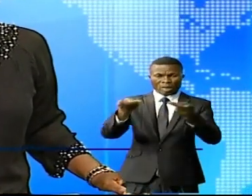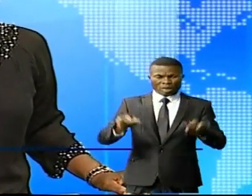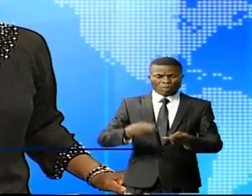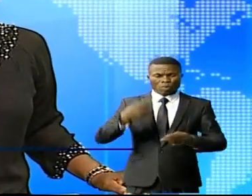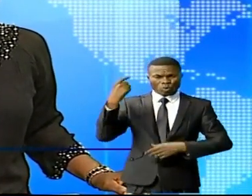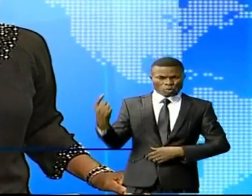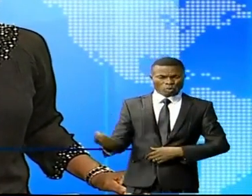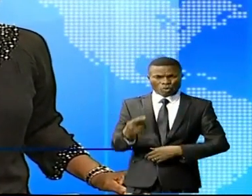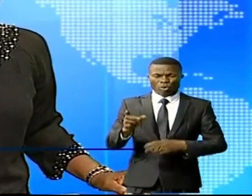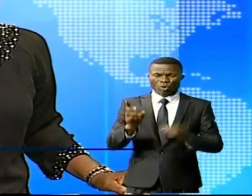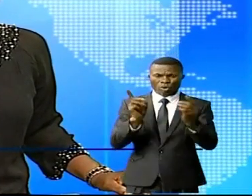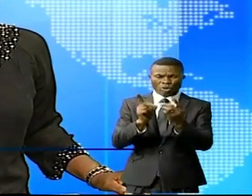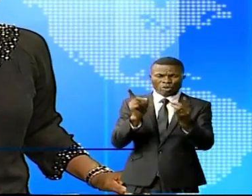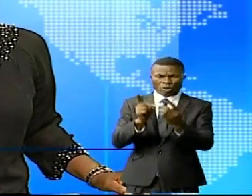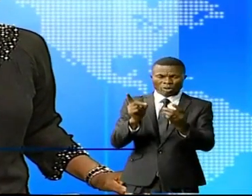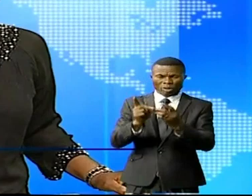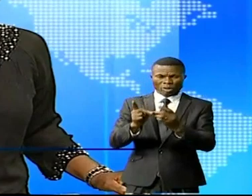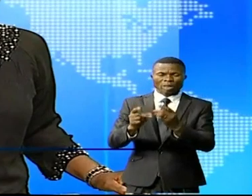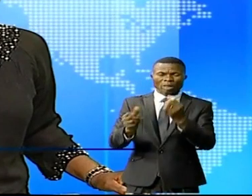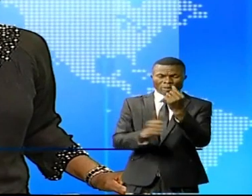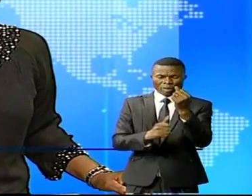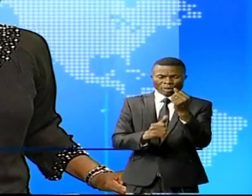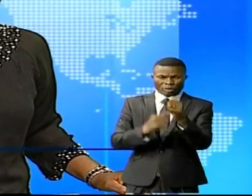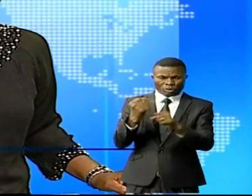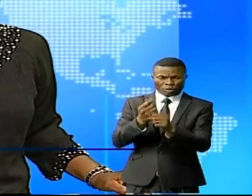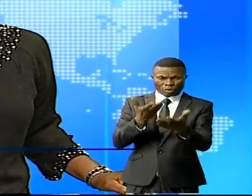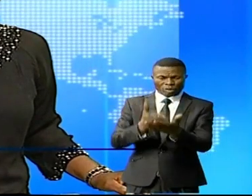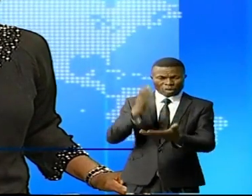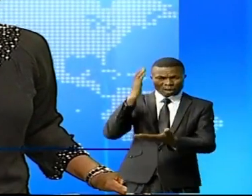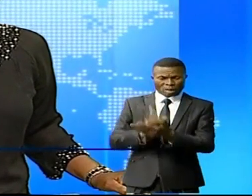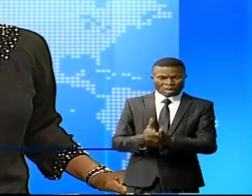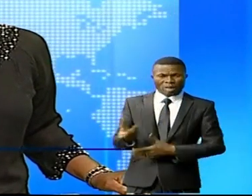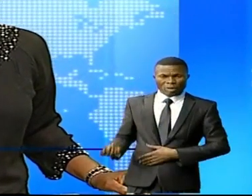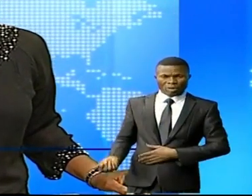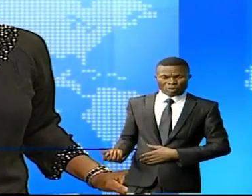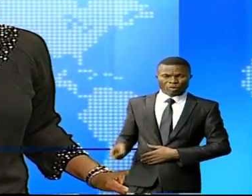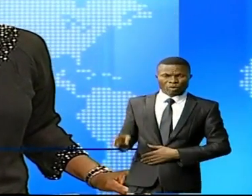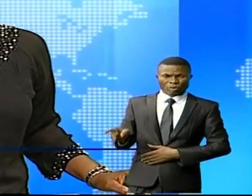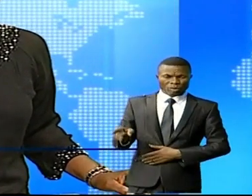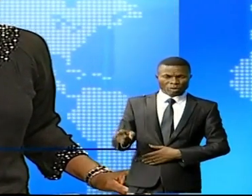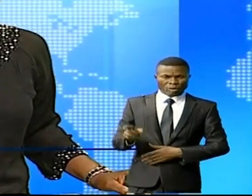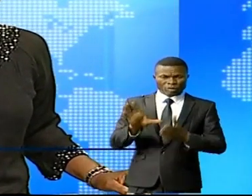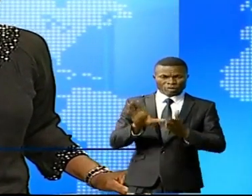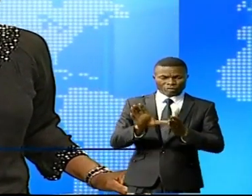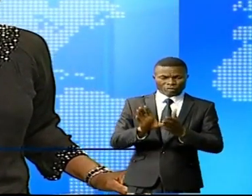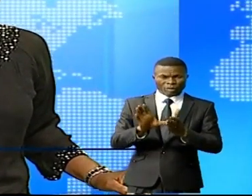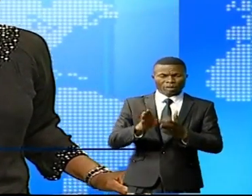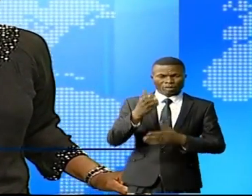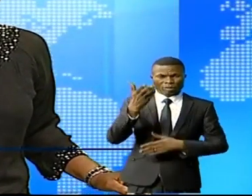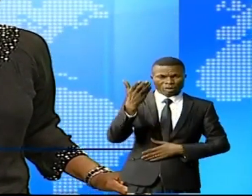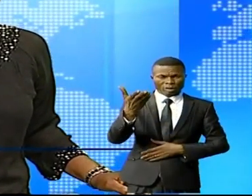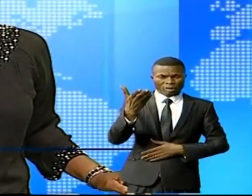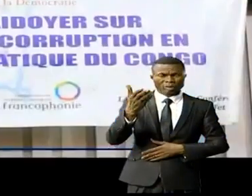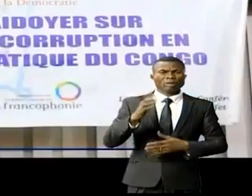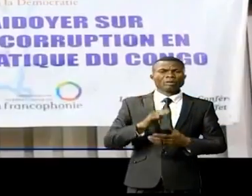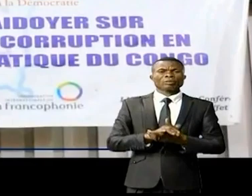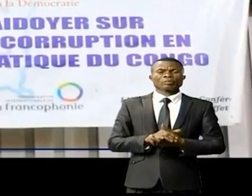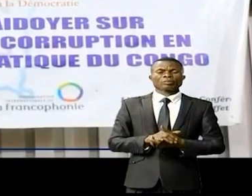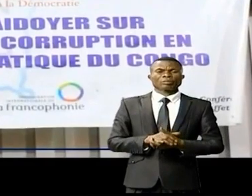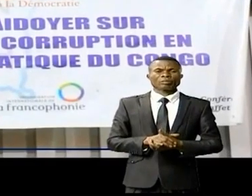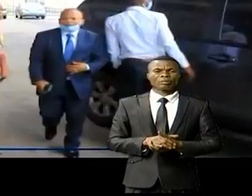de concertation des acteurs impliqués dans la lutte contre la corruption. Jacques Chibobo Améji pour le reportage.